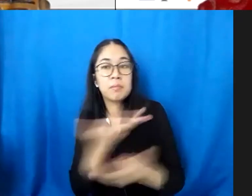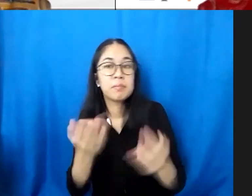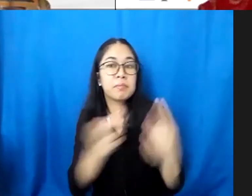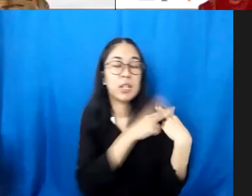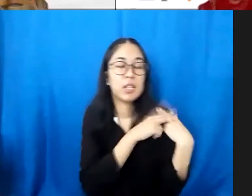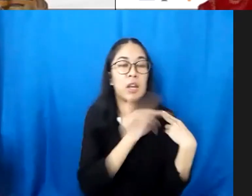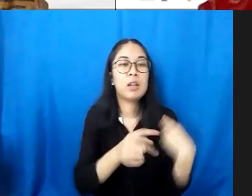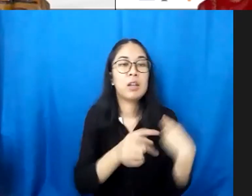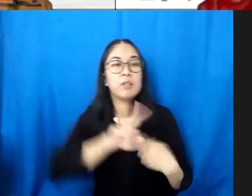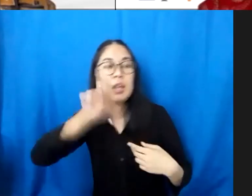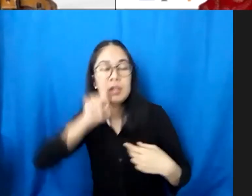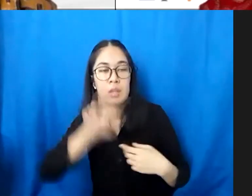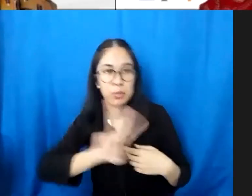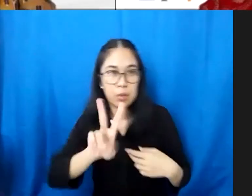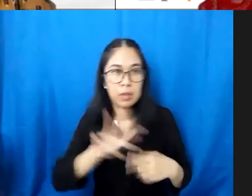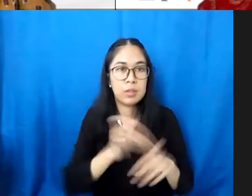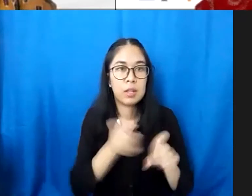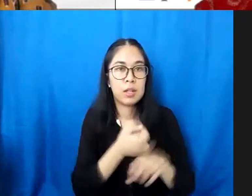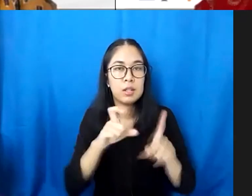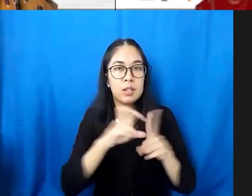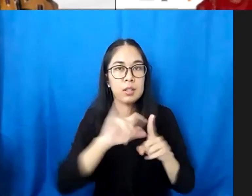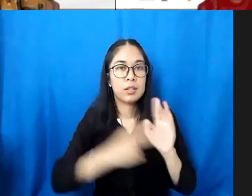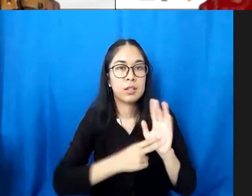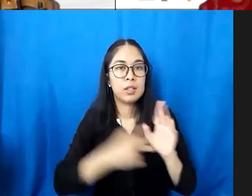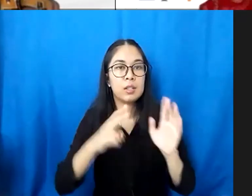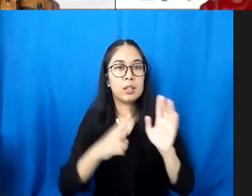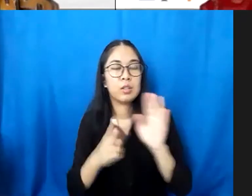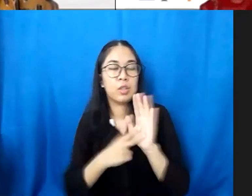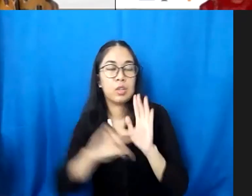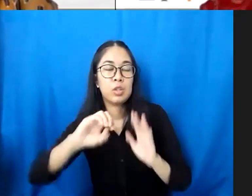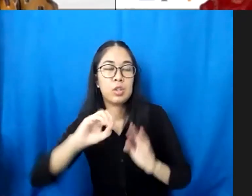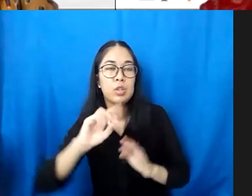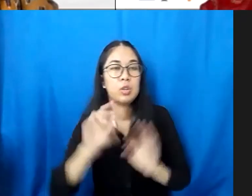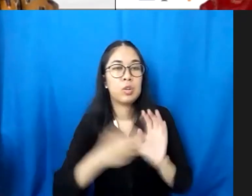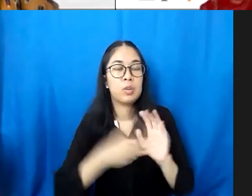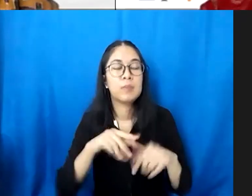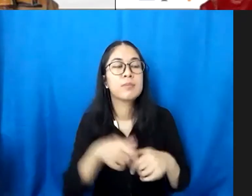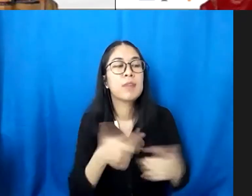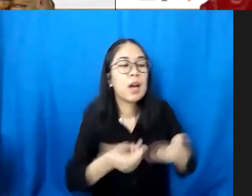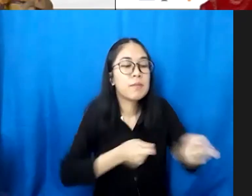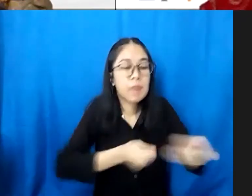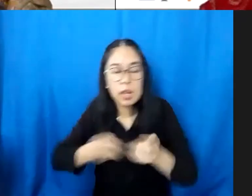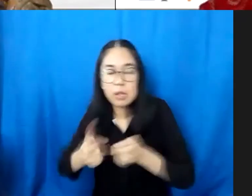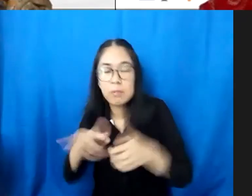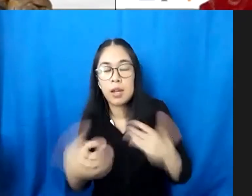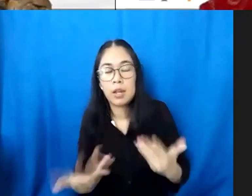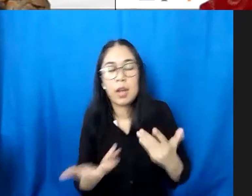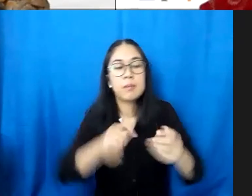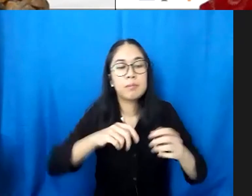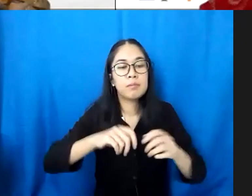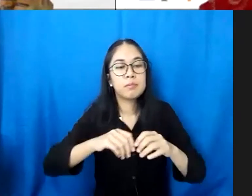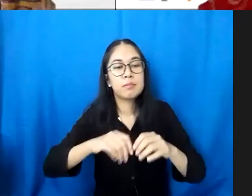dari Din Normarina Malik mohon arahan mengenai kebutuhan akan pendidikan kesehatan